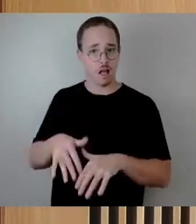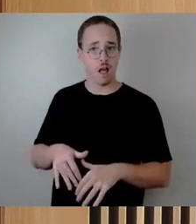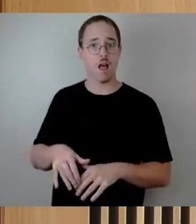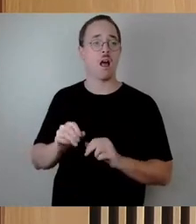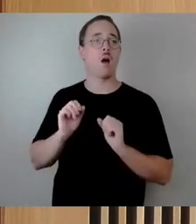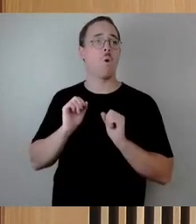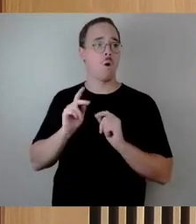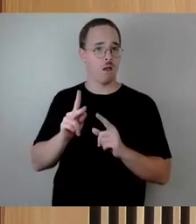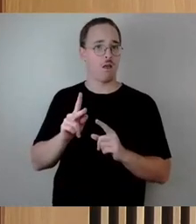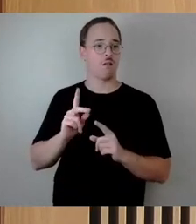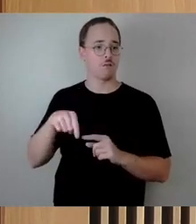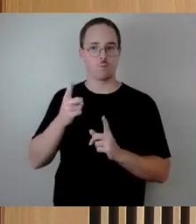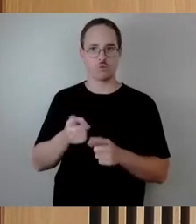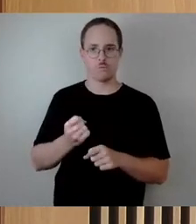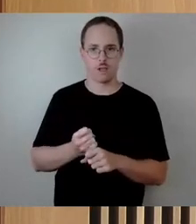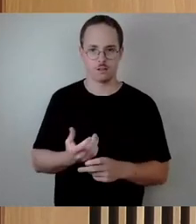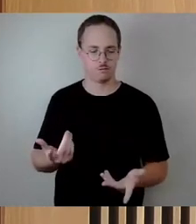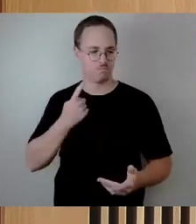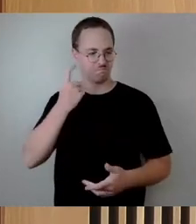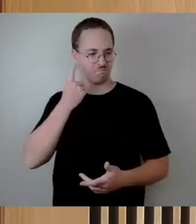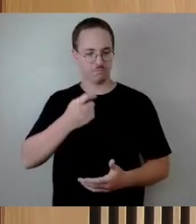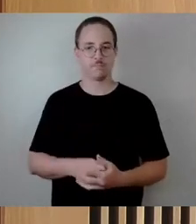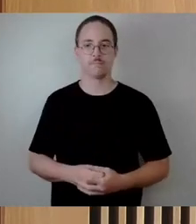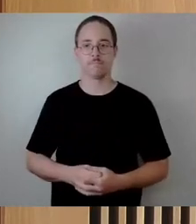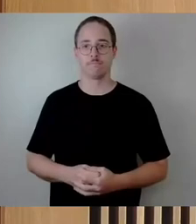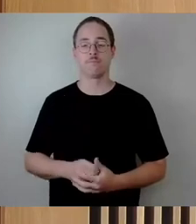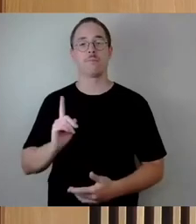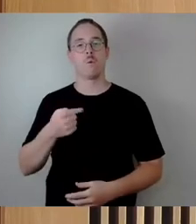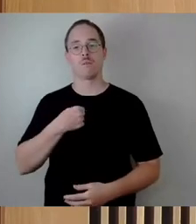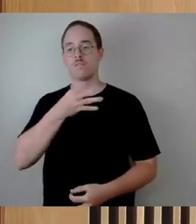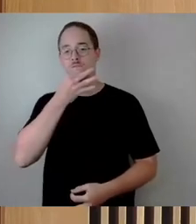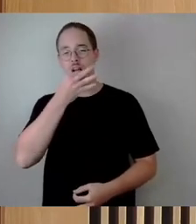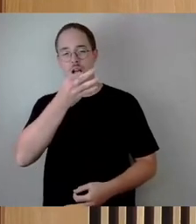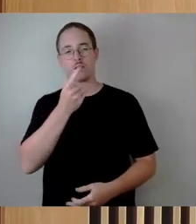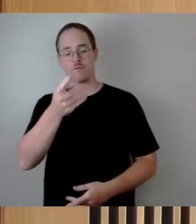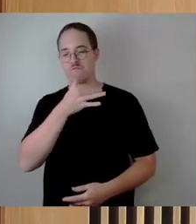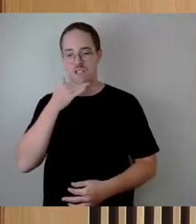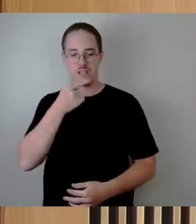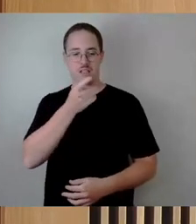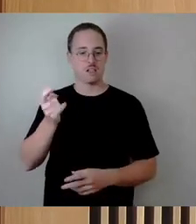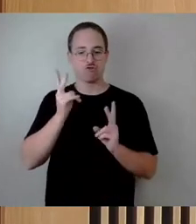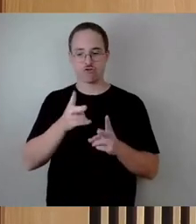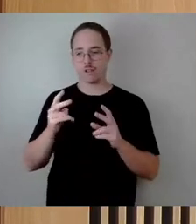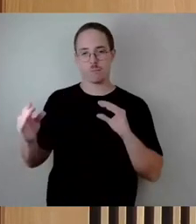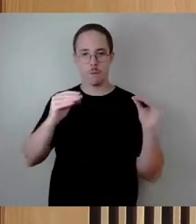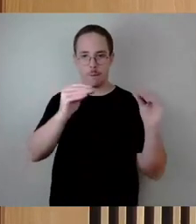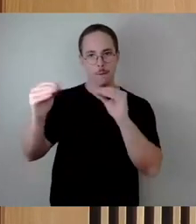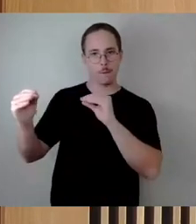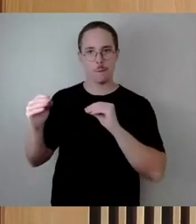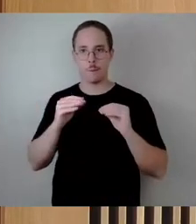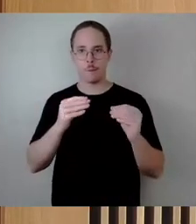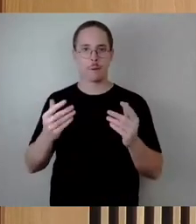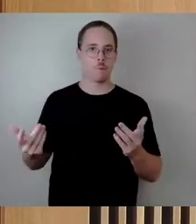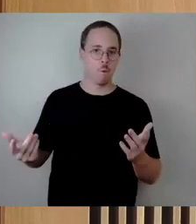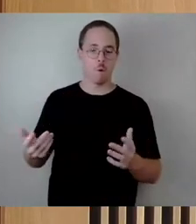Ich will noch eine Frage stellen, weil das wird ja viel geumt hier in der Stadt. Und man kriegt ja jeder von uns irgendwie jetzt ganz, ganz viel schlaue Mitteilung, was man alles gewusst